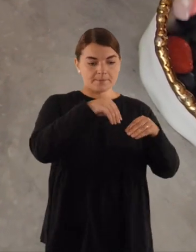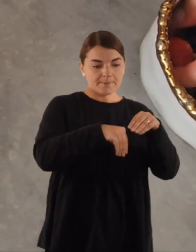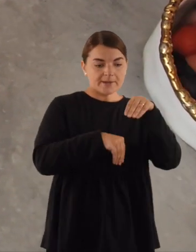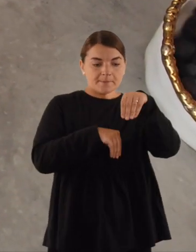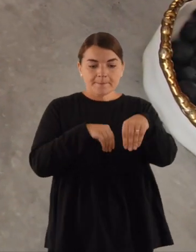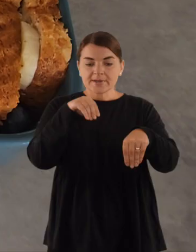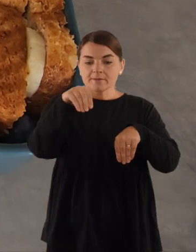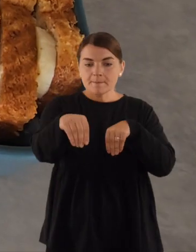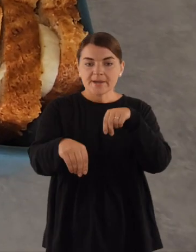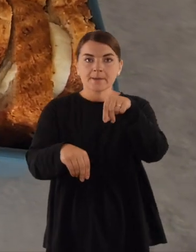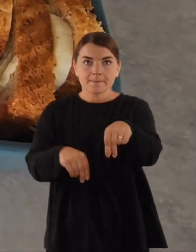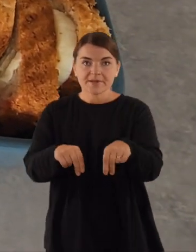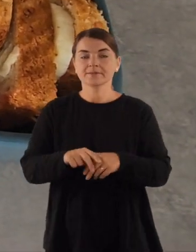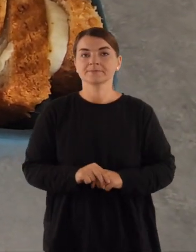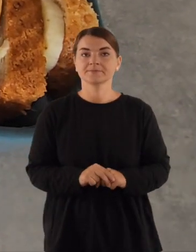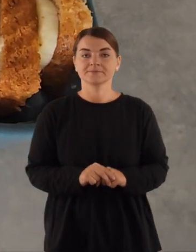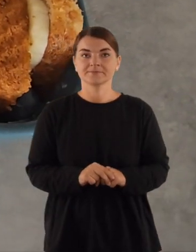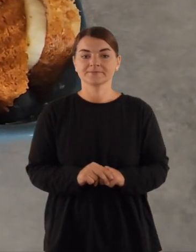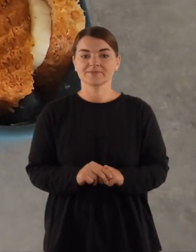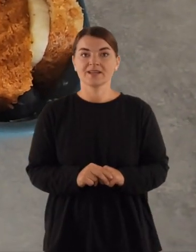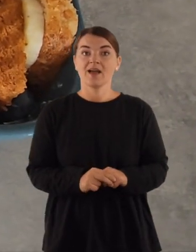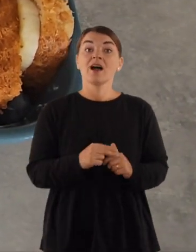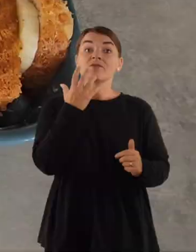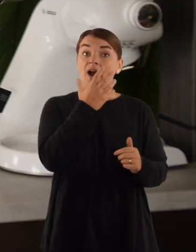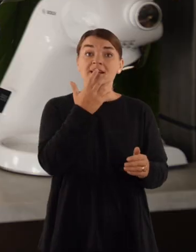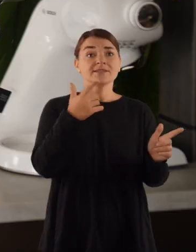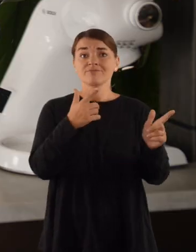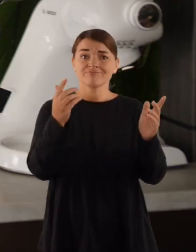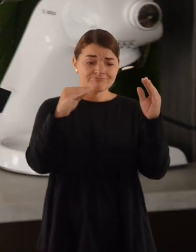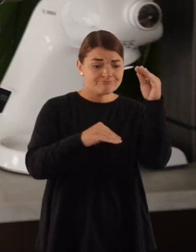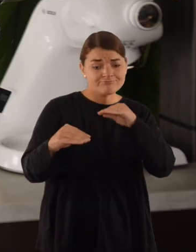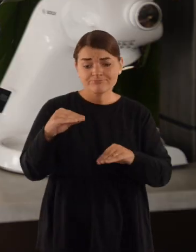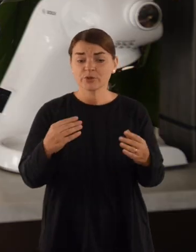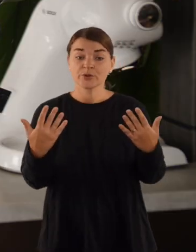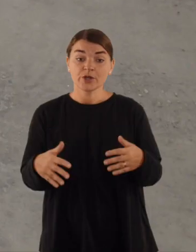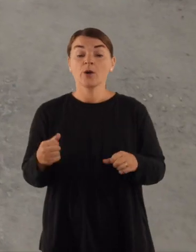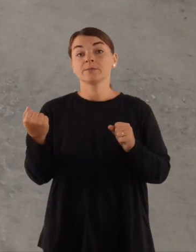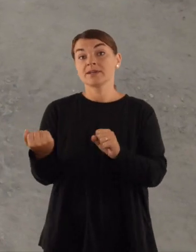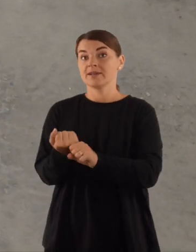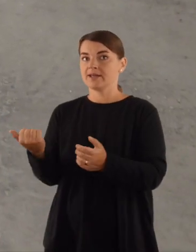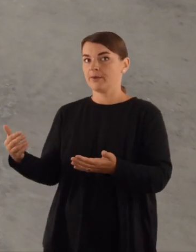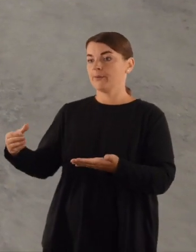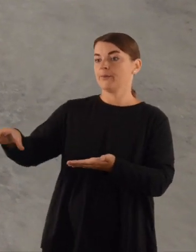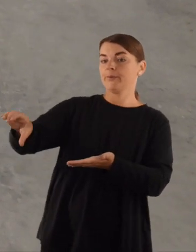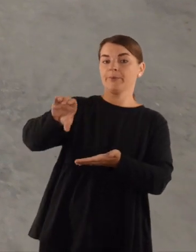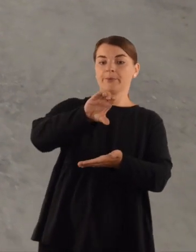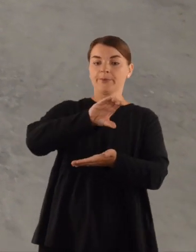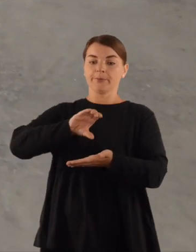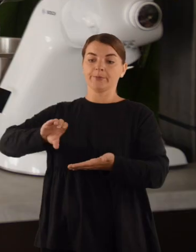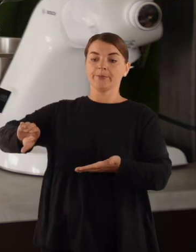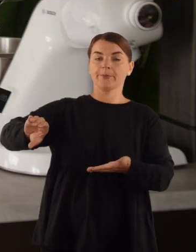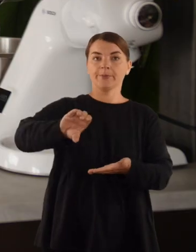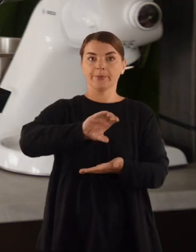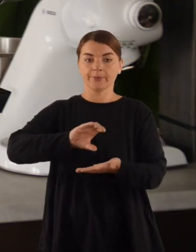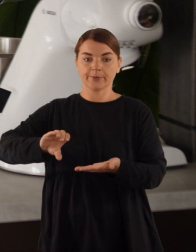įdedu į tarpelius. Visi vaisiai jau rado savo vietą kėpimo formoje, liko juos užpilti, pasigamintu užpilu.